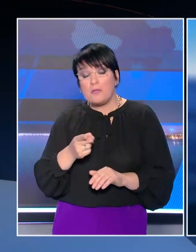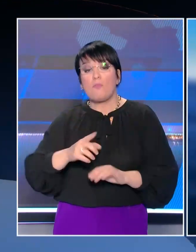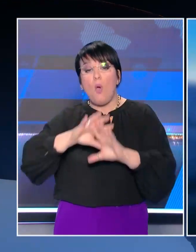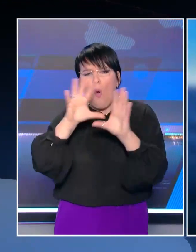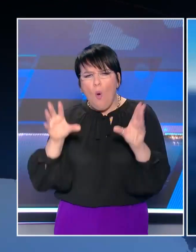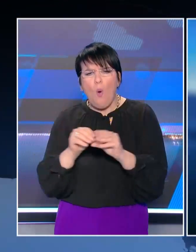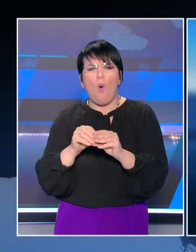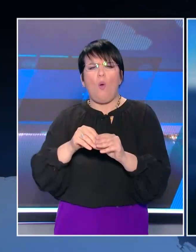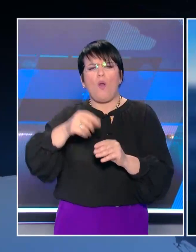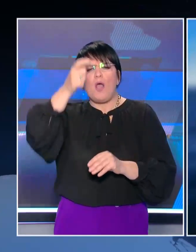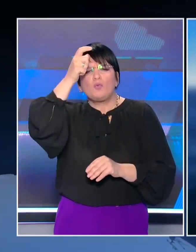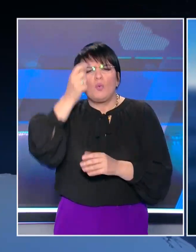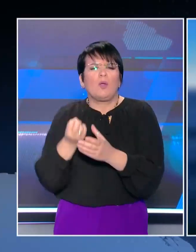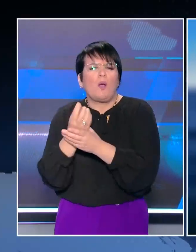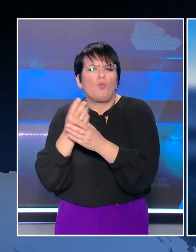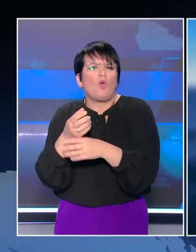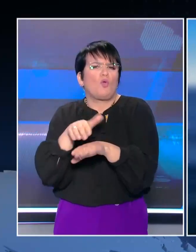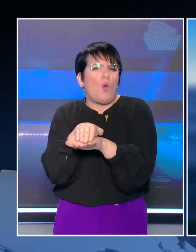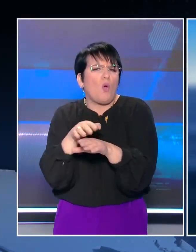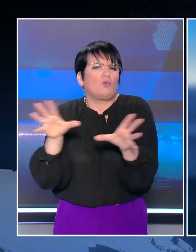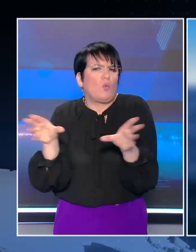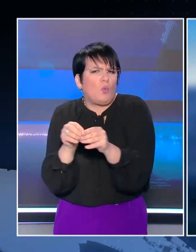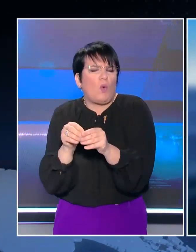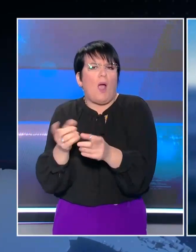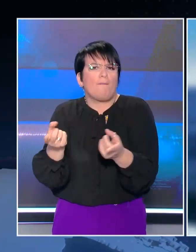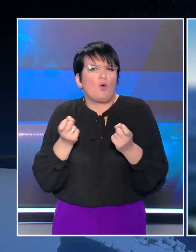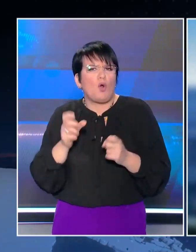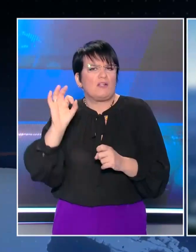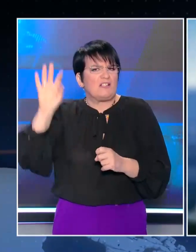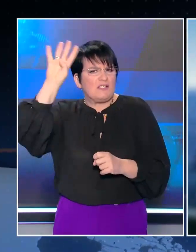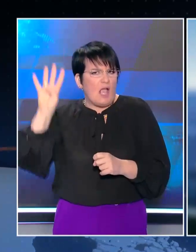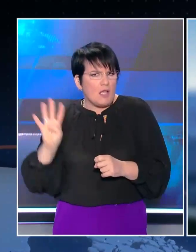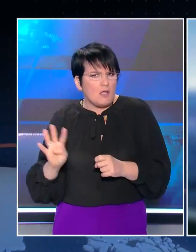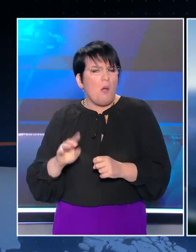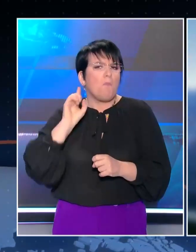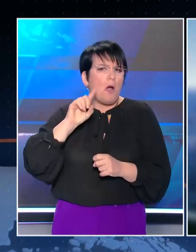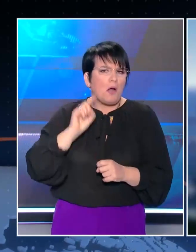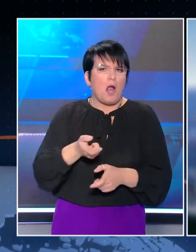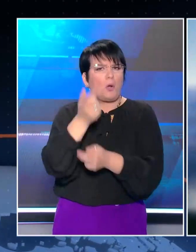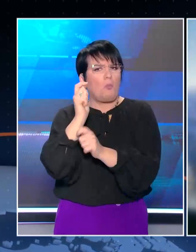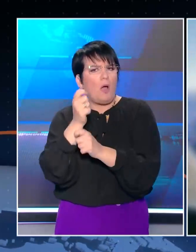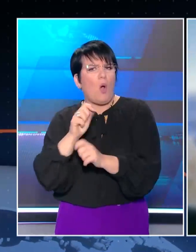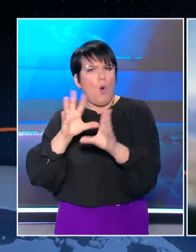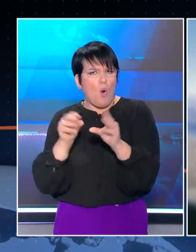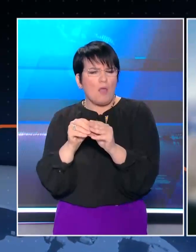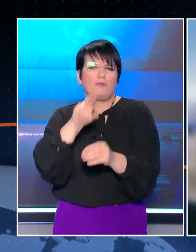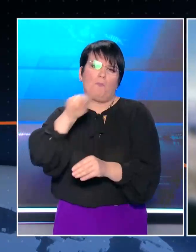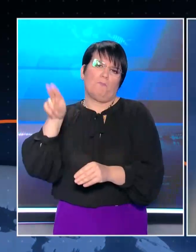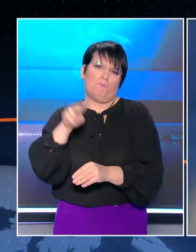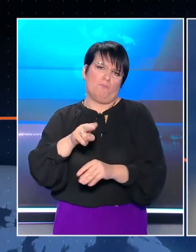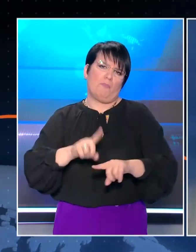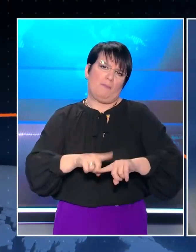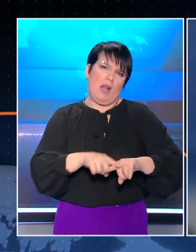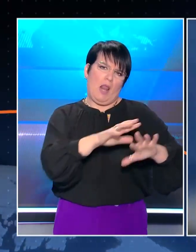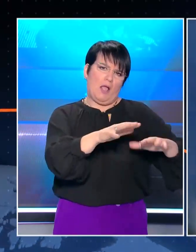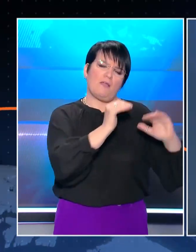τα τουρκικά προϊόντα αλίας, αν συνεχιστούν οι προκλήσεις στο Αιγαίο και η παράνομα αλία ταρκικών αλιαυτικών στα ελληνικά